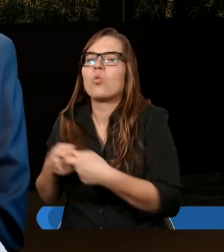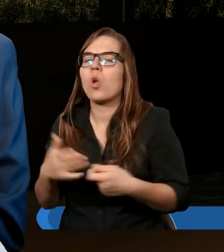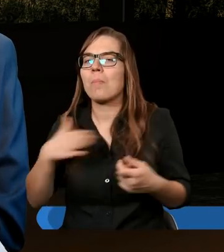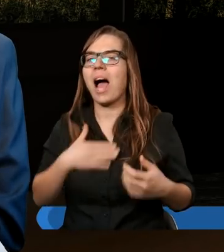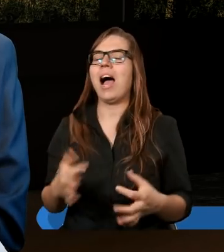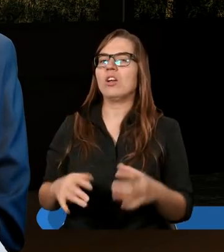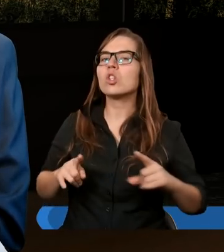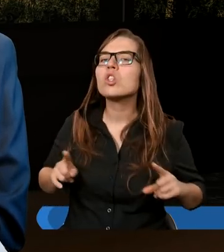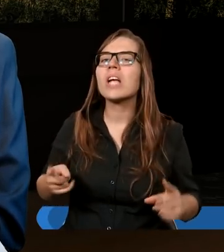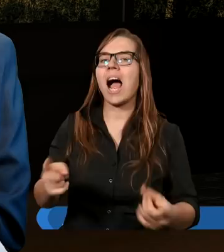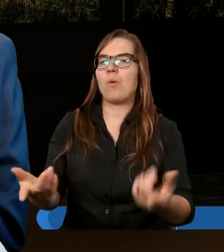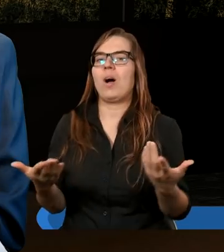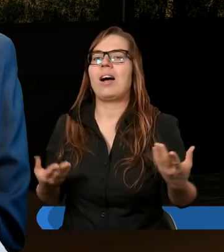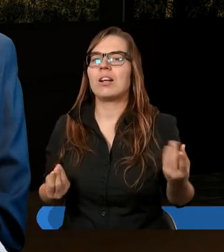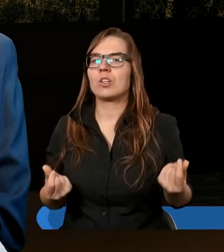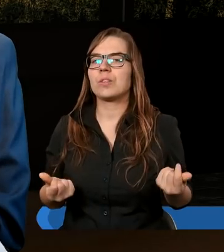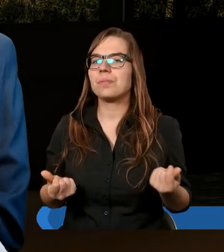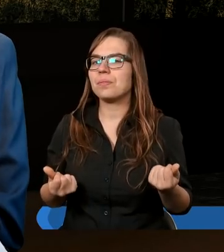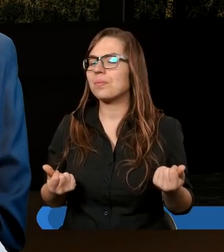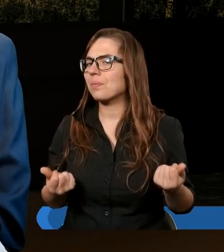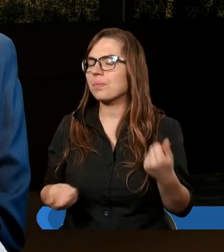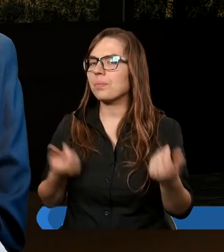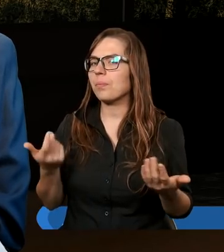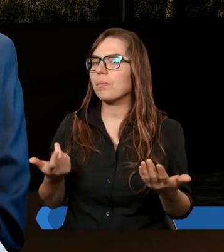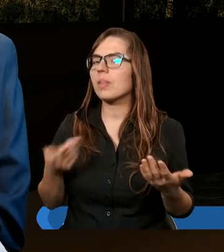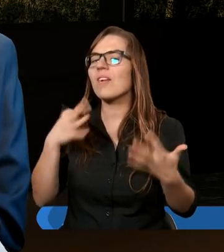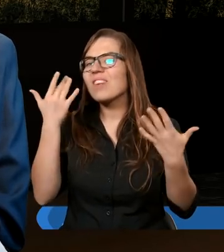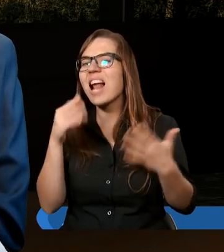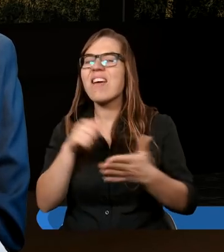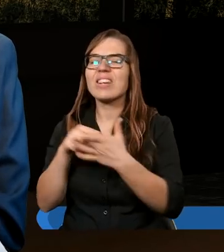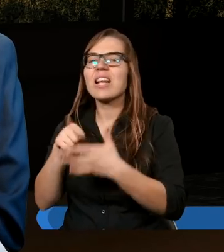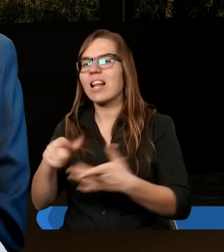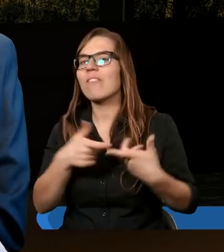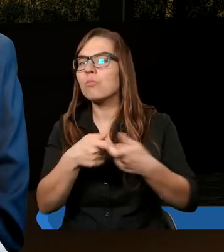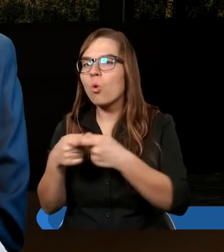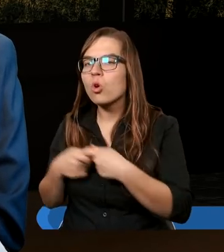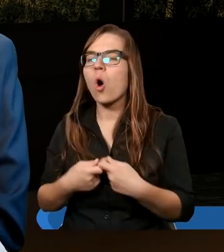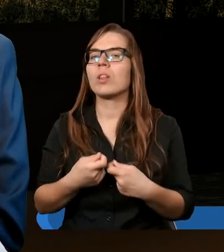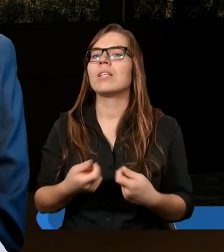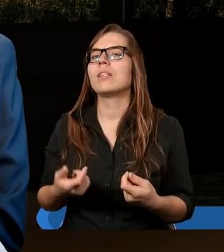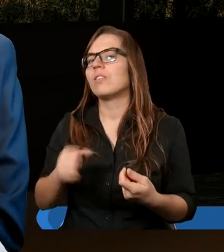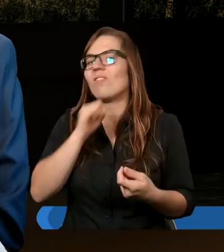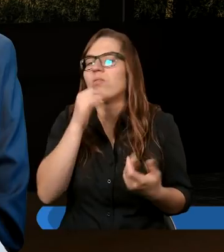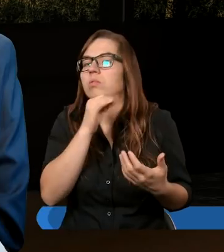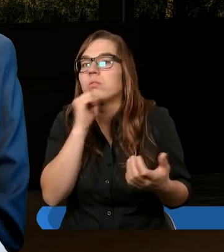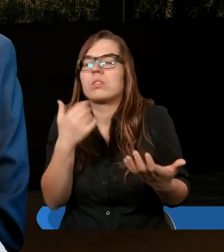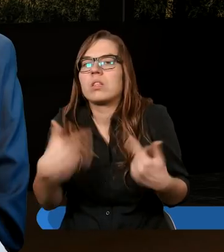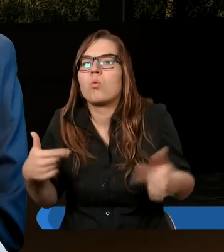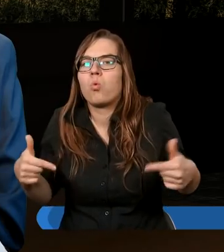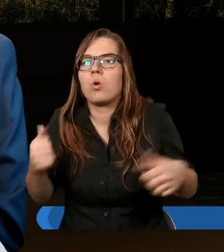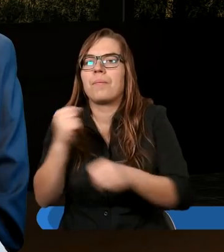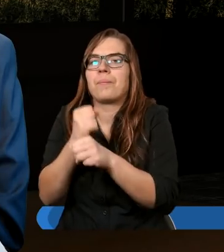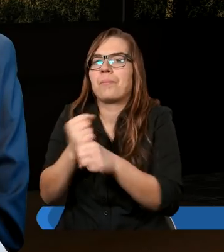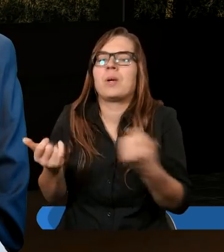funkcjonować? Bardzo wiele tych uczestników tej wspólnoty w ogóle nigdzie nie pracowało.